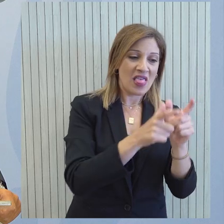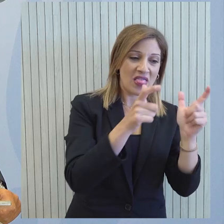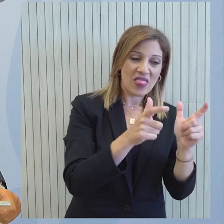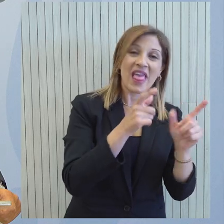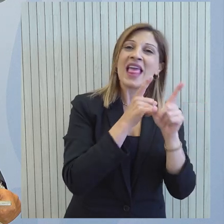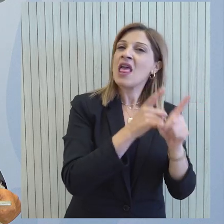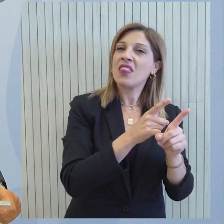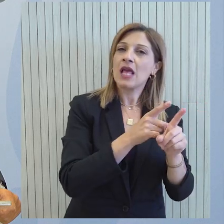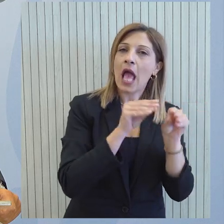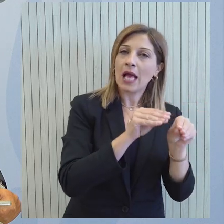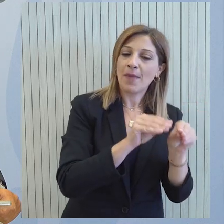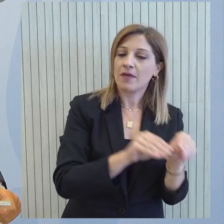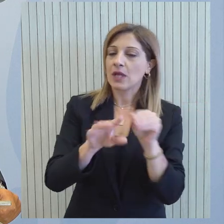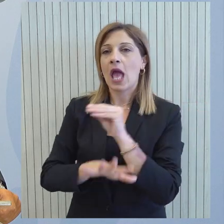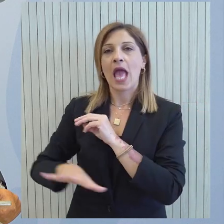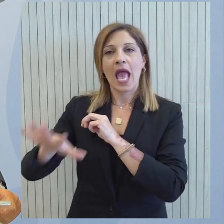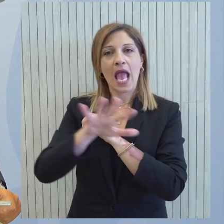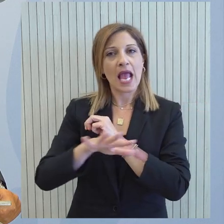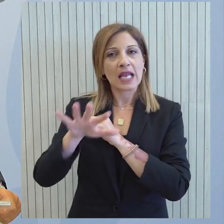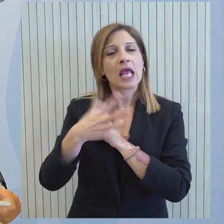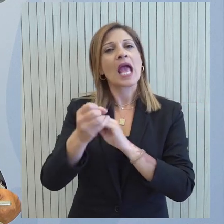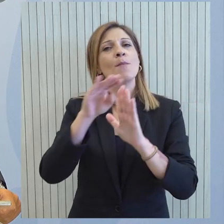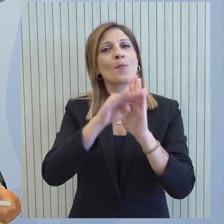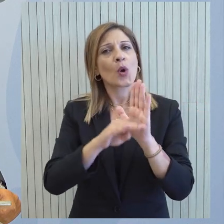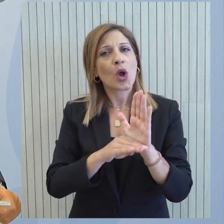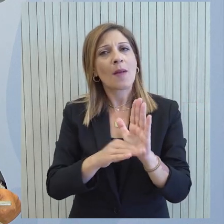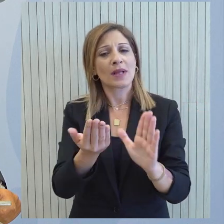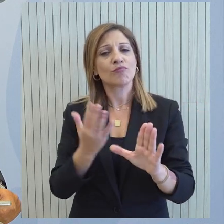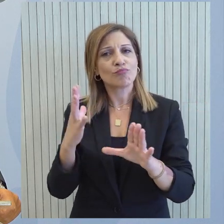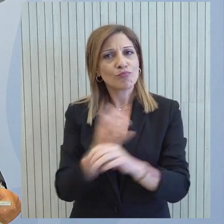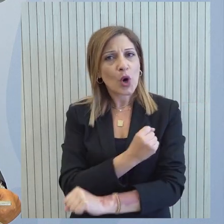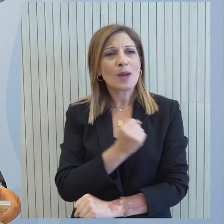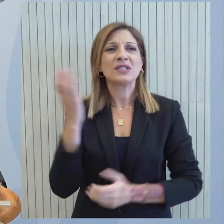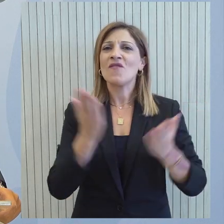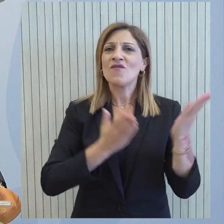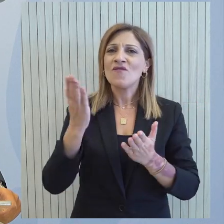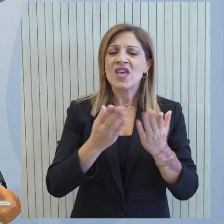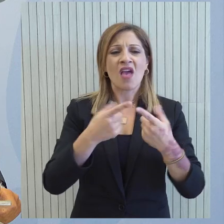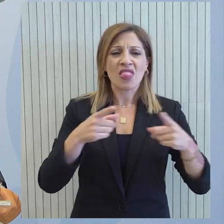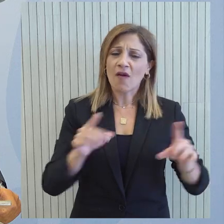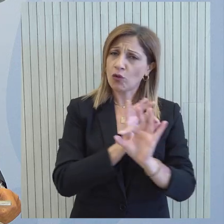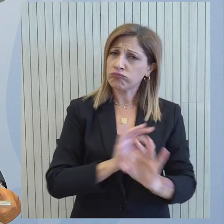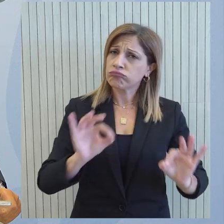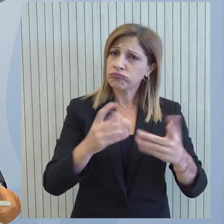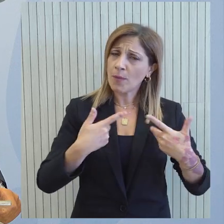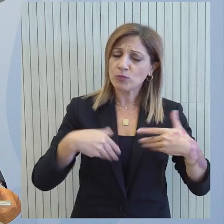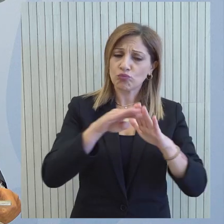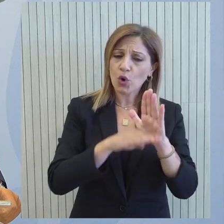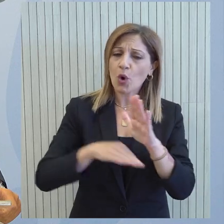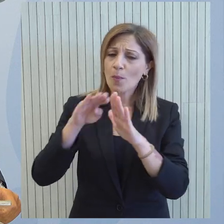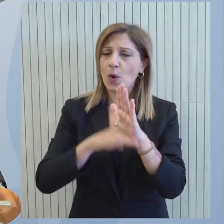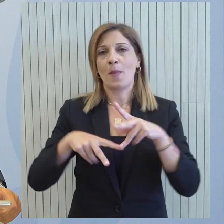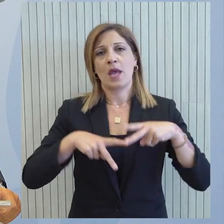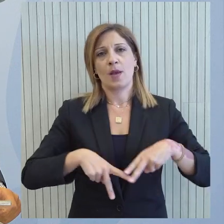ενιαία εκπαίδευση, στην εισαγωγή παρεμβατικών προγραμμάτων πρόληψης και αντιμετώπισης της βίας και της παραβατικότητας και των